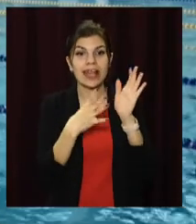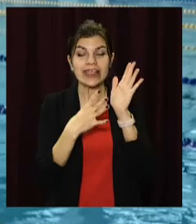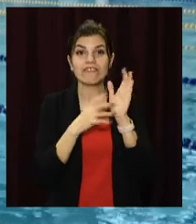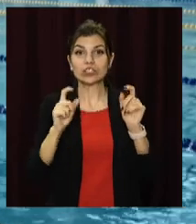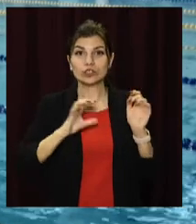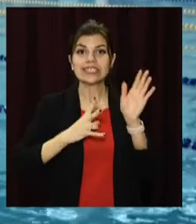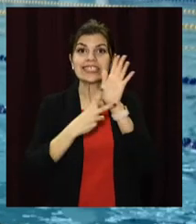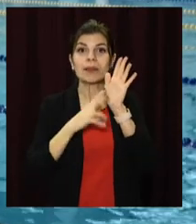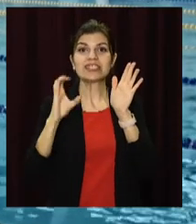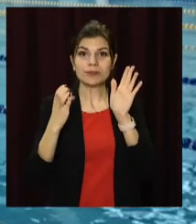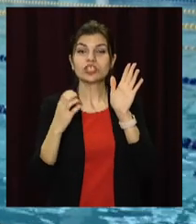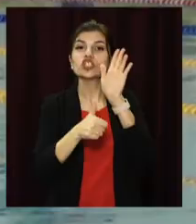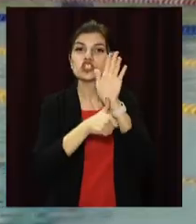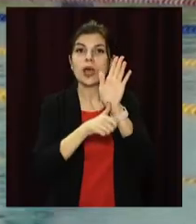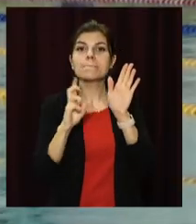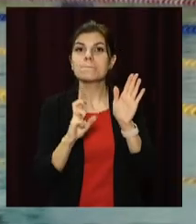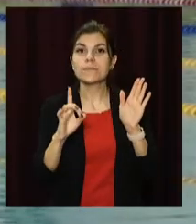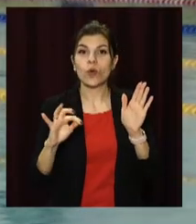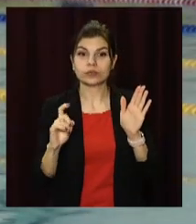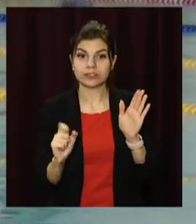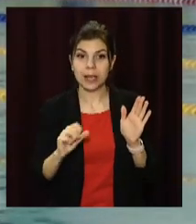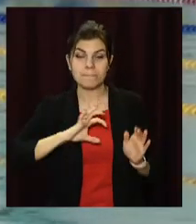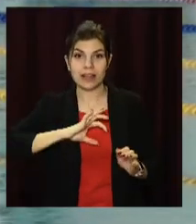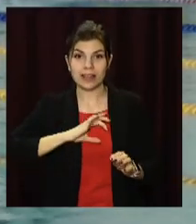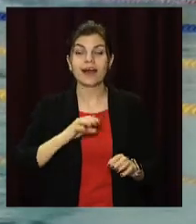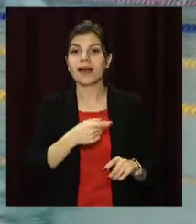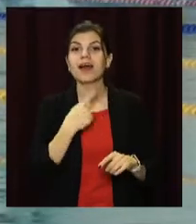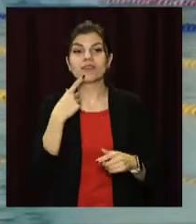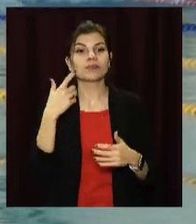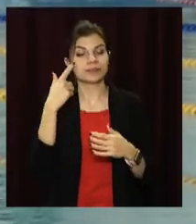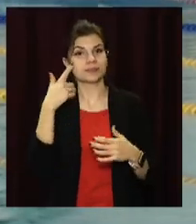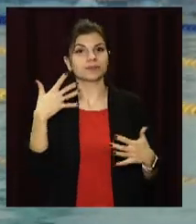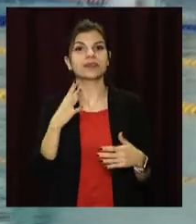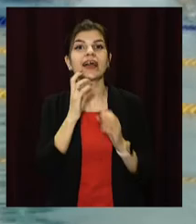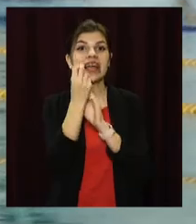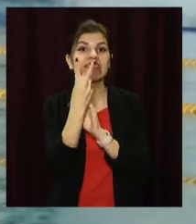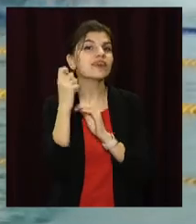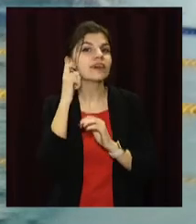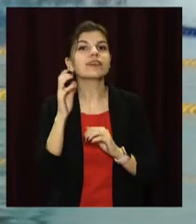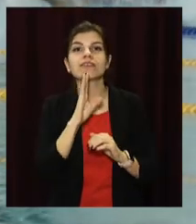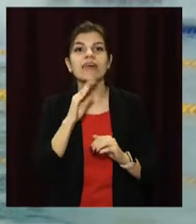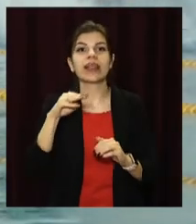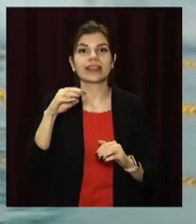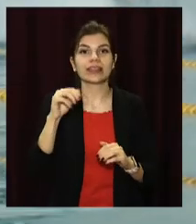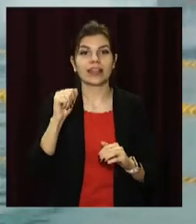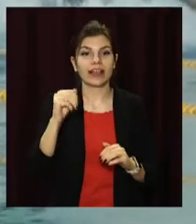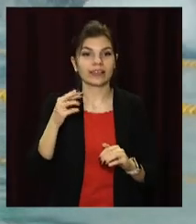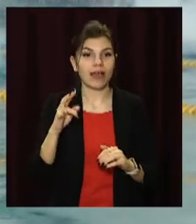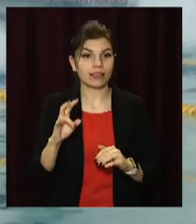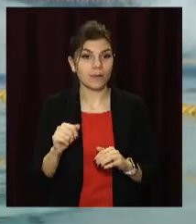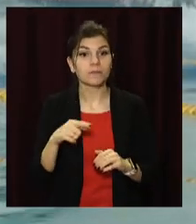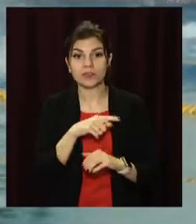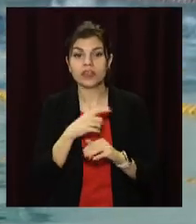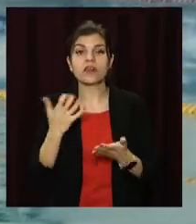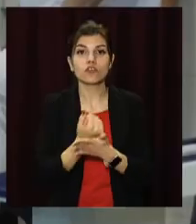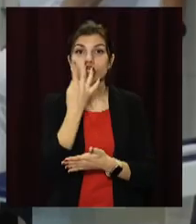золотих, 7 срібних та 6 бронзових медалей. Зокрема, відзначилася 12-річна плавчиня Тетяна Афанасьєва. Вона